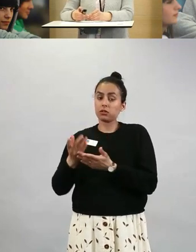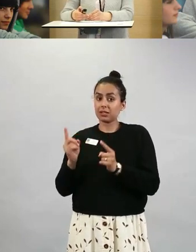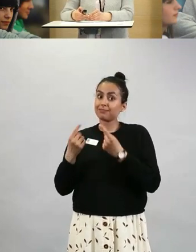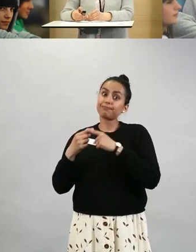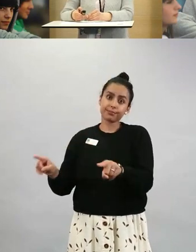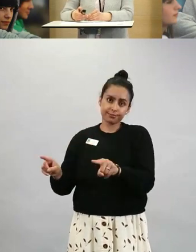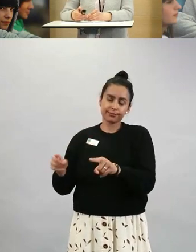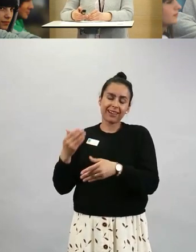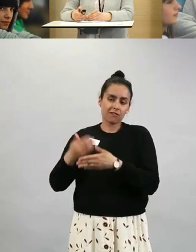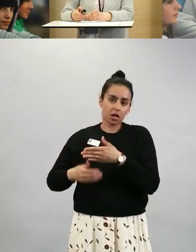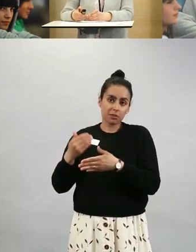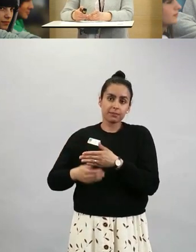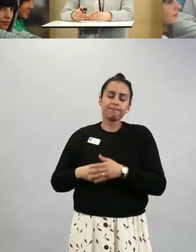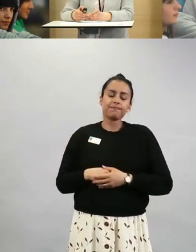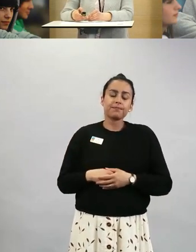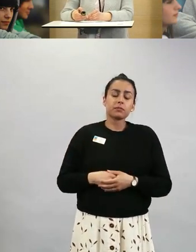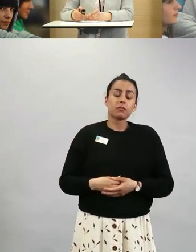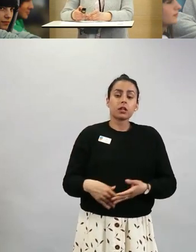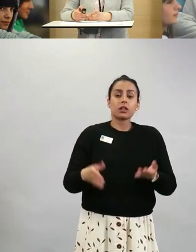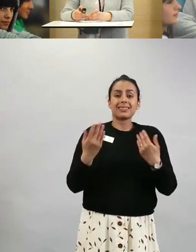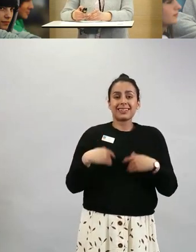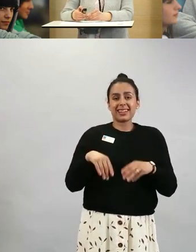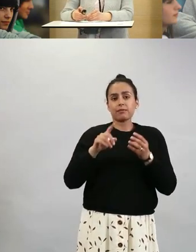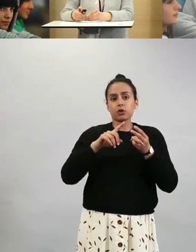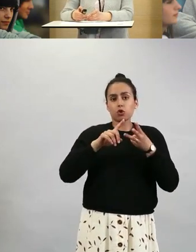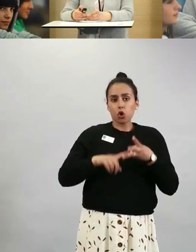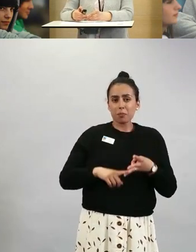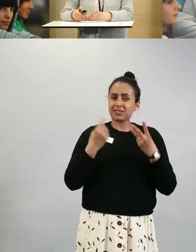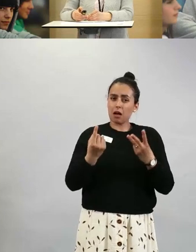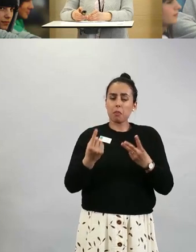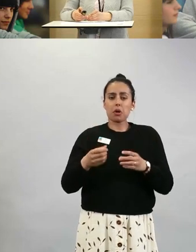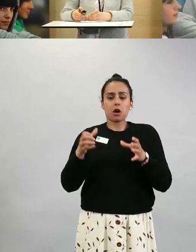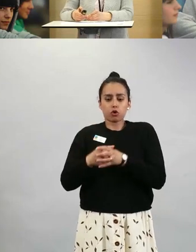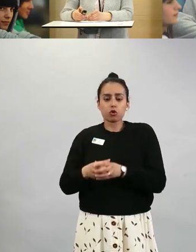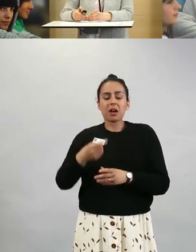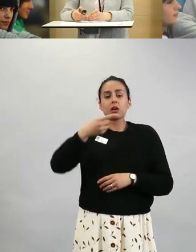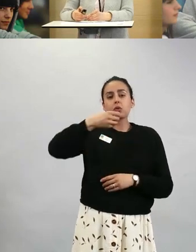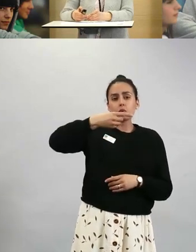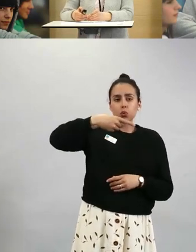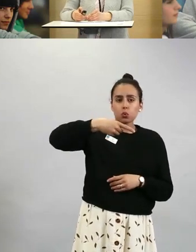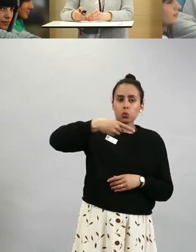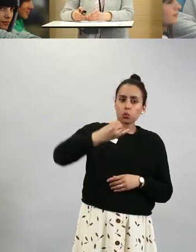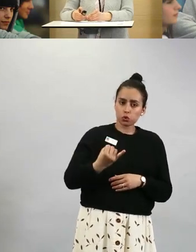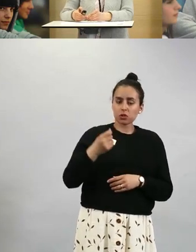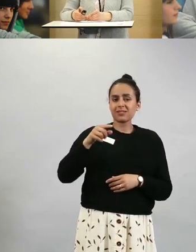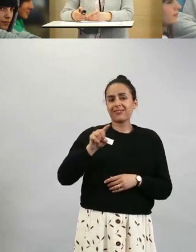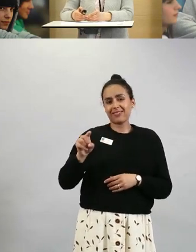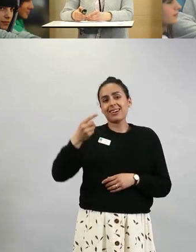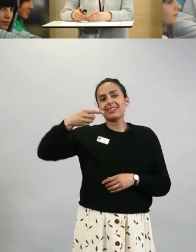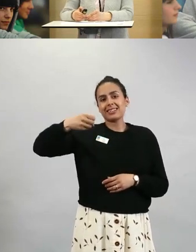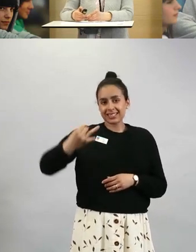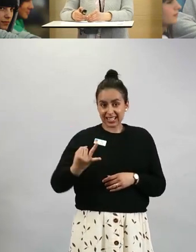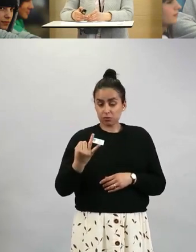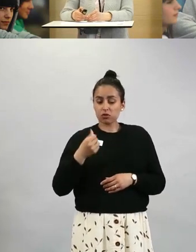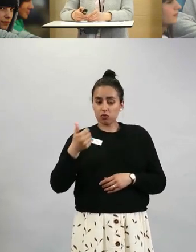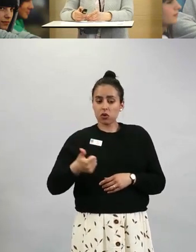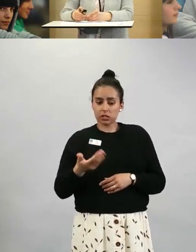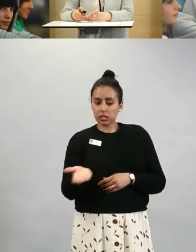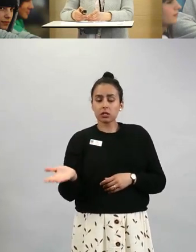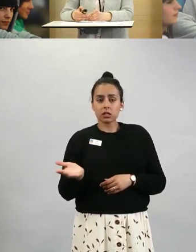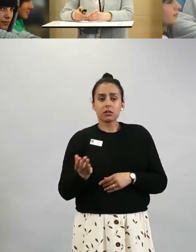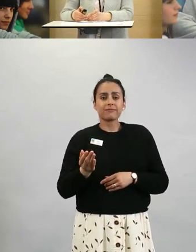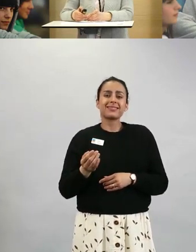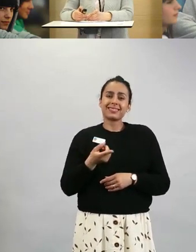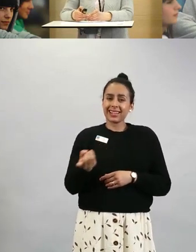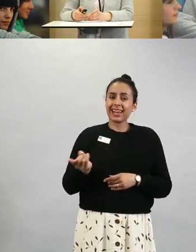kolmas semmoinen erityisryhmä on nämä 16-17-vuotiaat. Heille voidaan käyttää vain Pfizerin